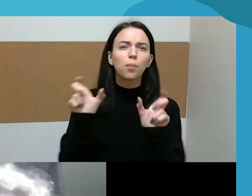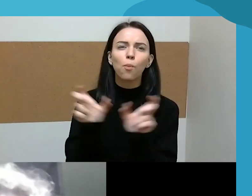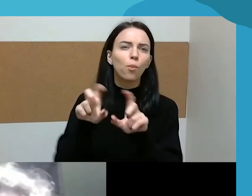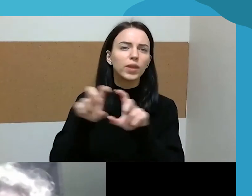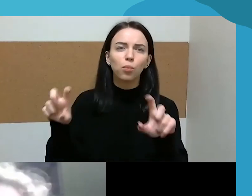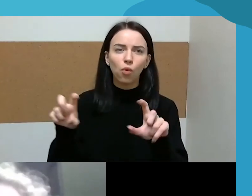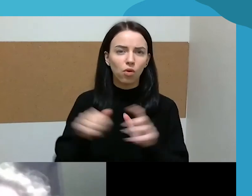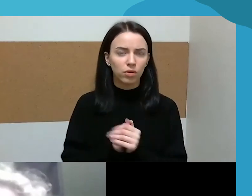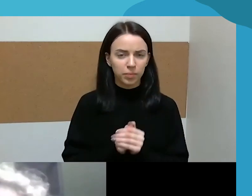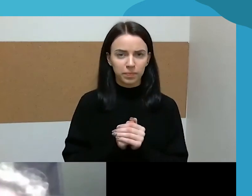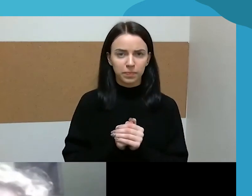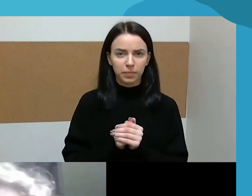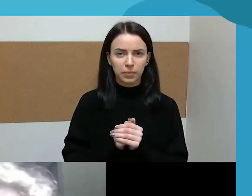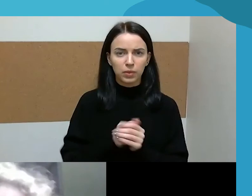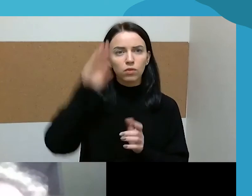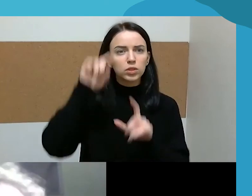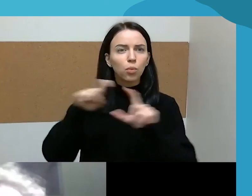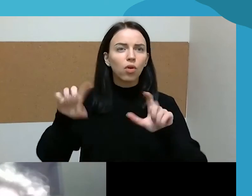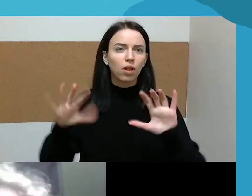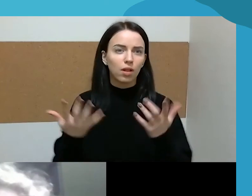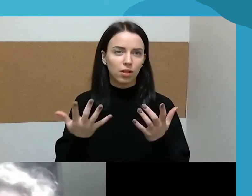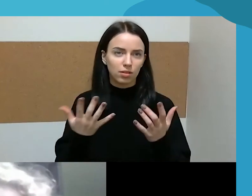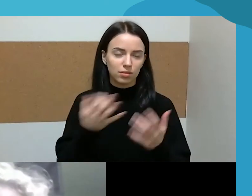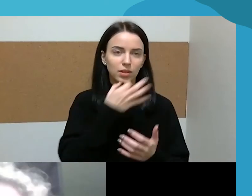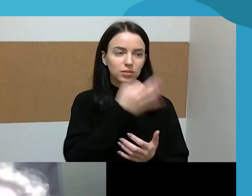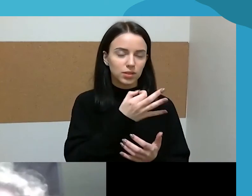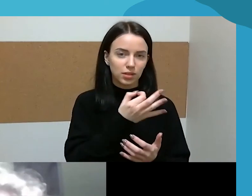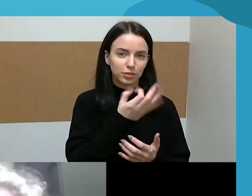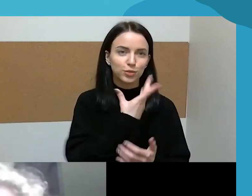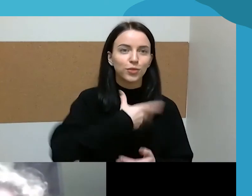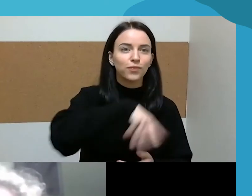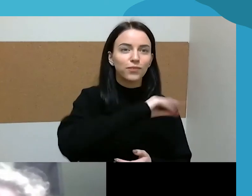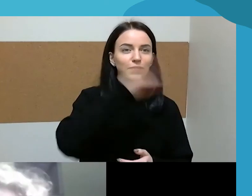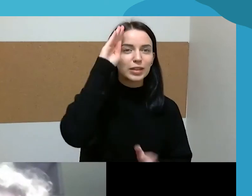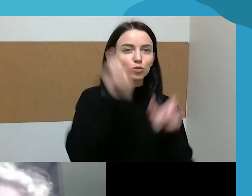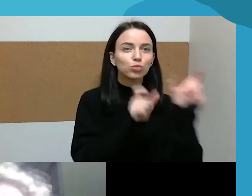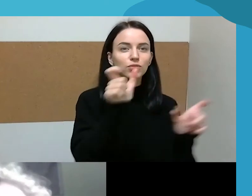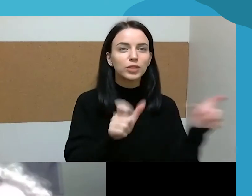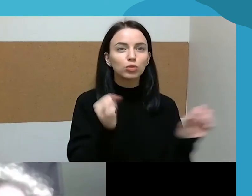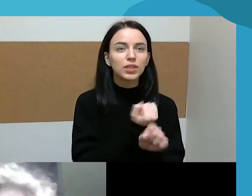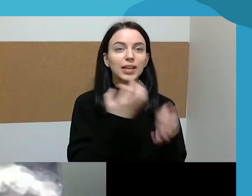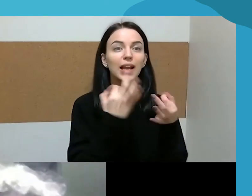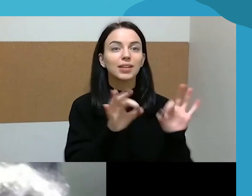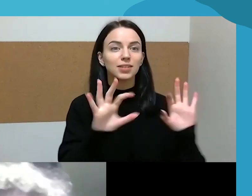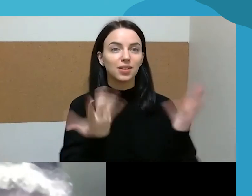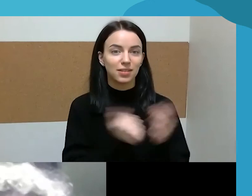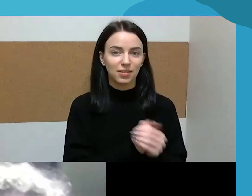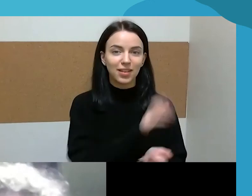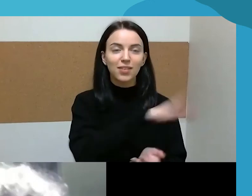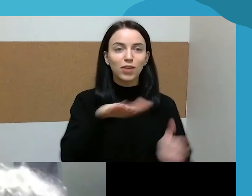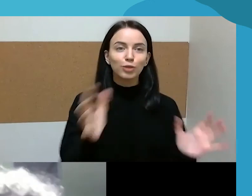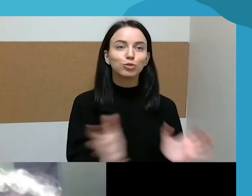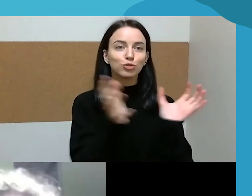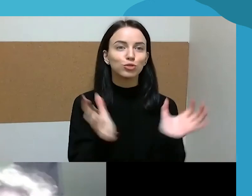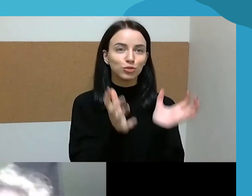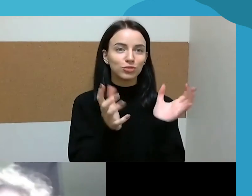mokyklos? Ir, sakyčiau, gerbėmėjai, kiek vieną vyrą reikia išleisti auginti vaikų, ir čia bus tokia vyriškumo mokykla.